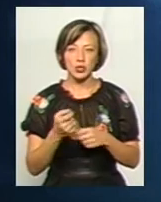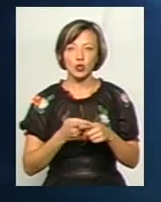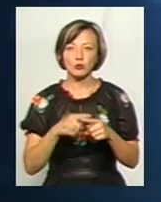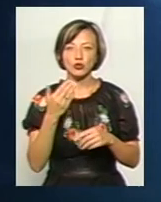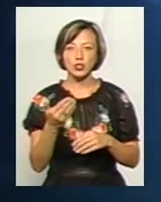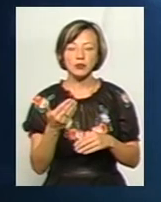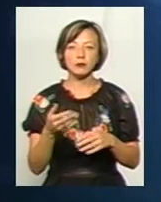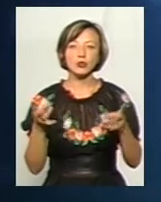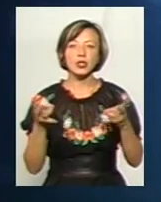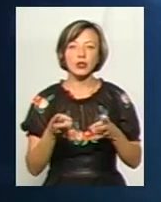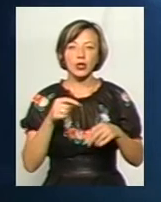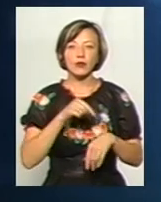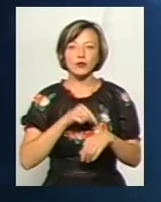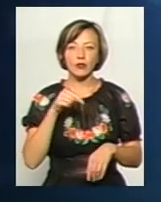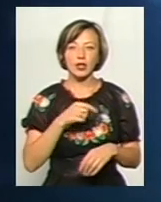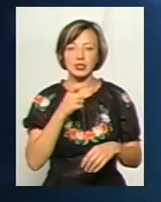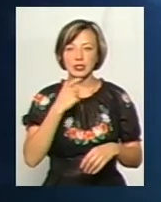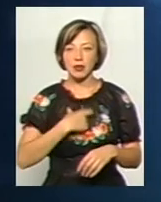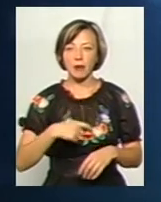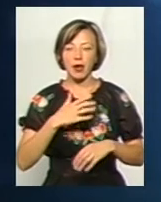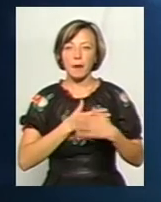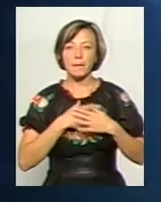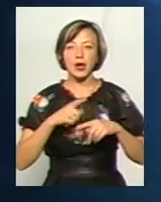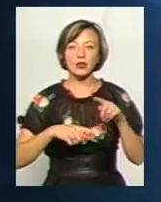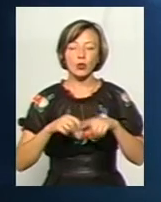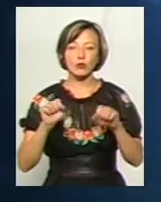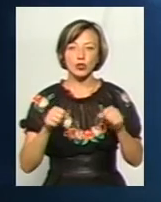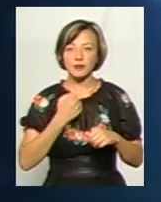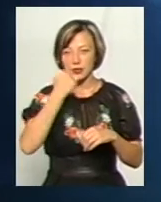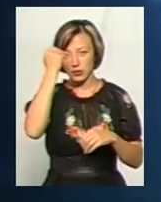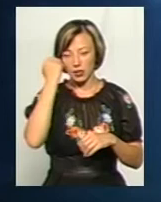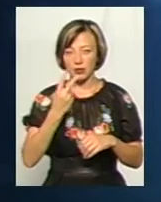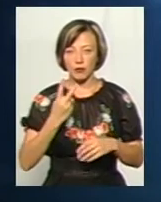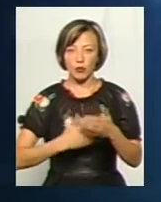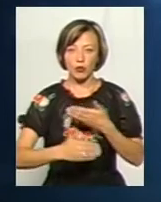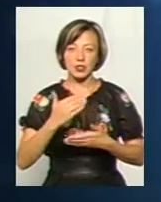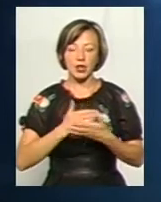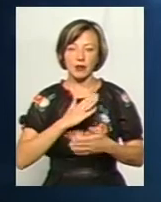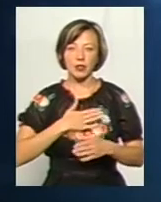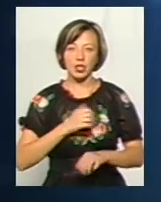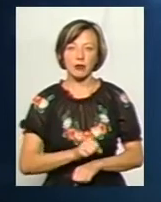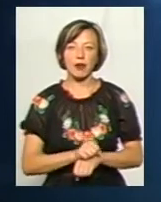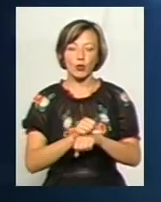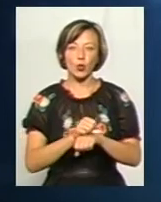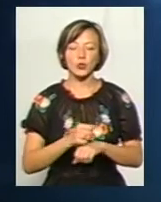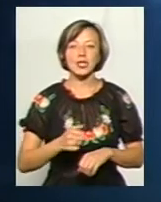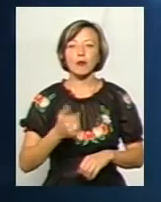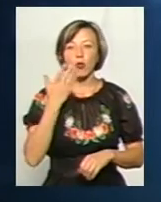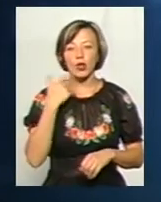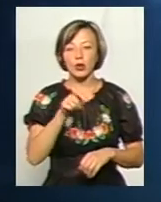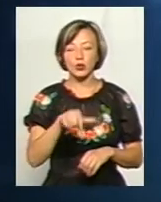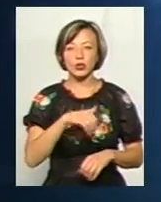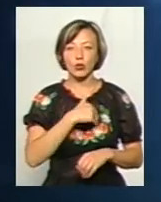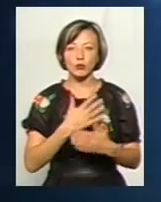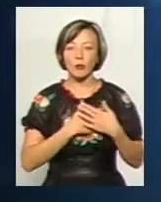це тому, що є внутрішня потреба, люди відчувають себе патріотами. Можливо, це завдячуючи двом останнім нашим революціям, коли людина хоче